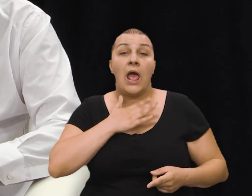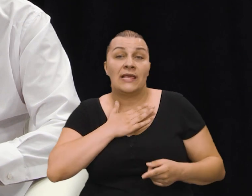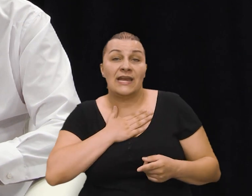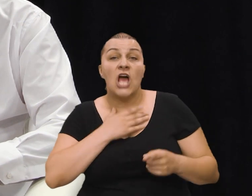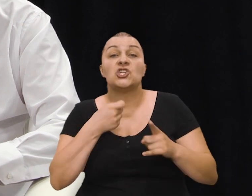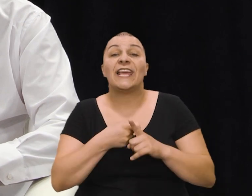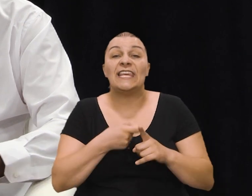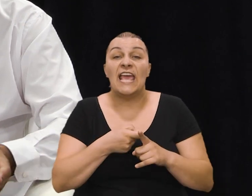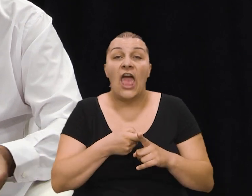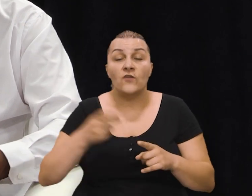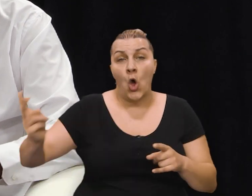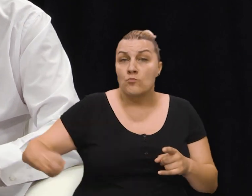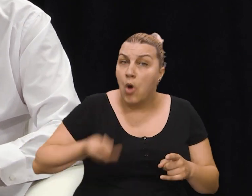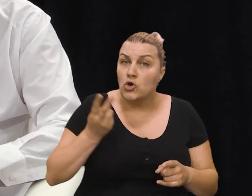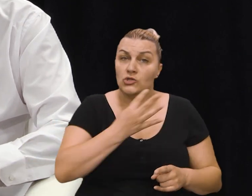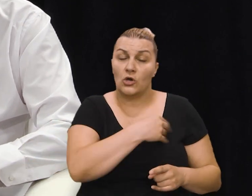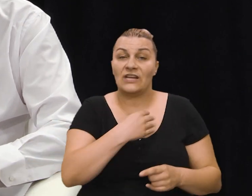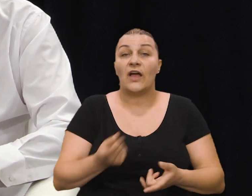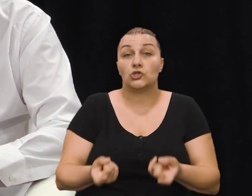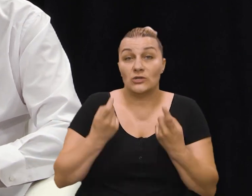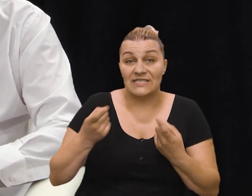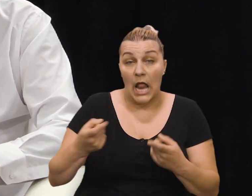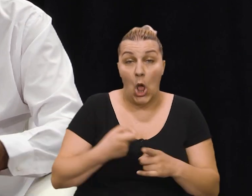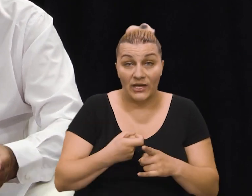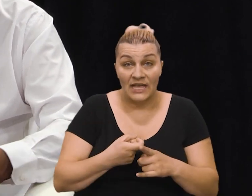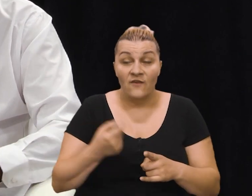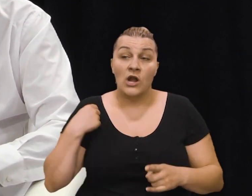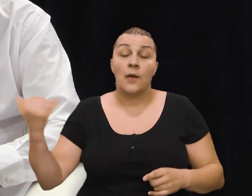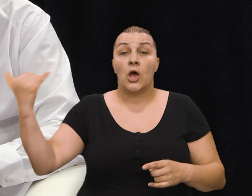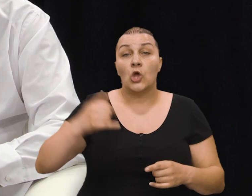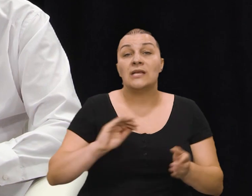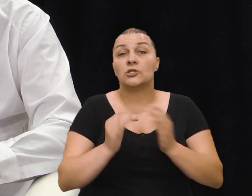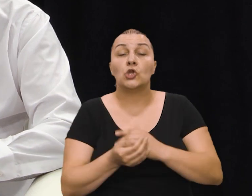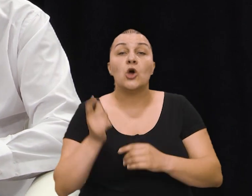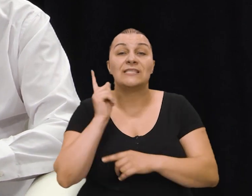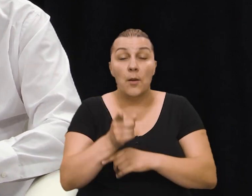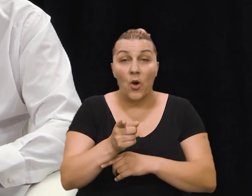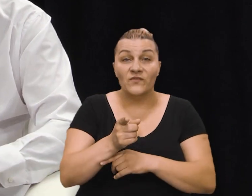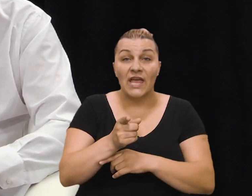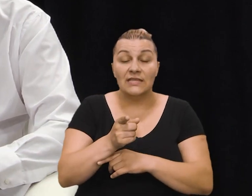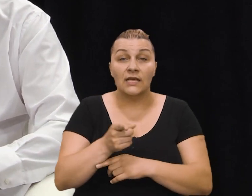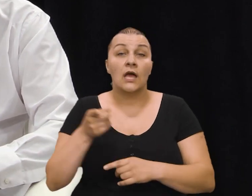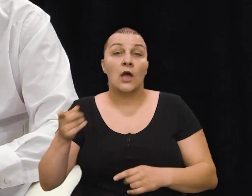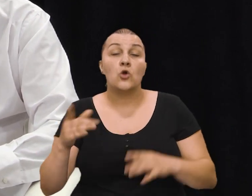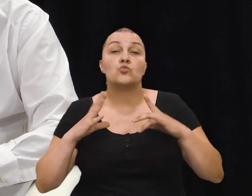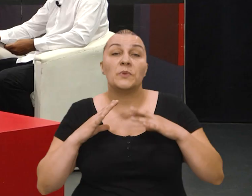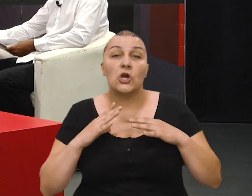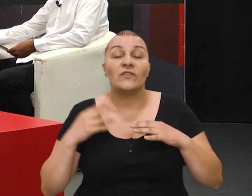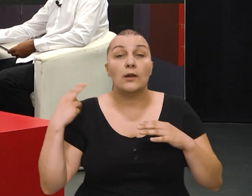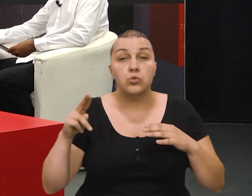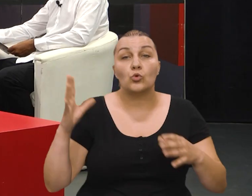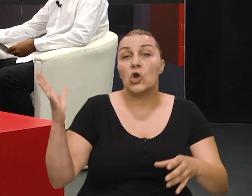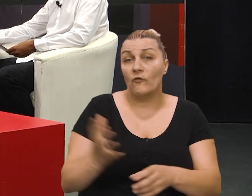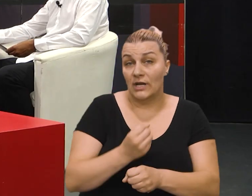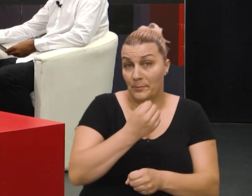je naše Kijevo, ponosno Hrvatsko selo Kijevo. Odakle nam dolazi do zapojenika, spomnite pozdravbe, a on je